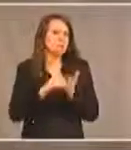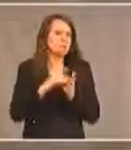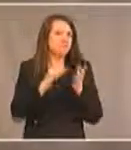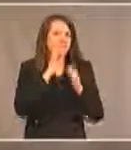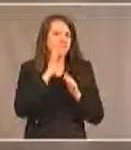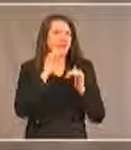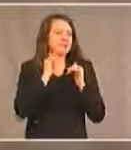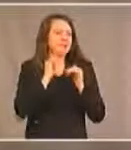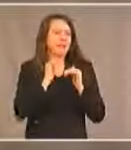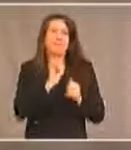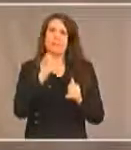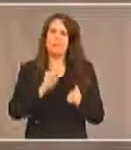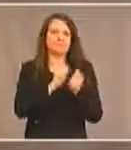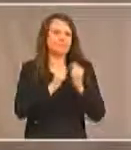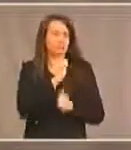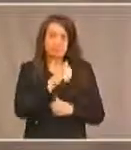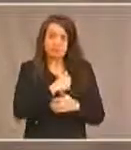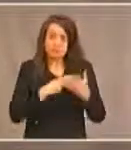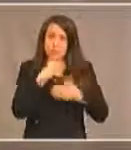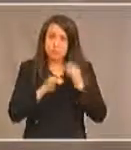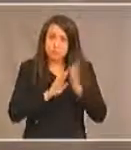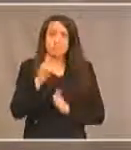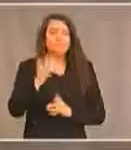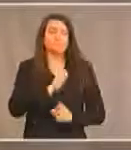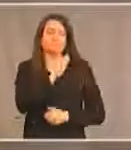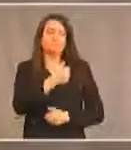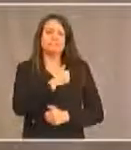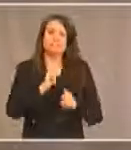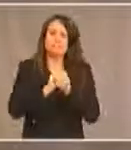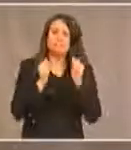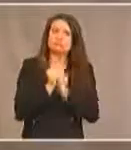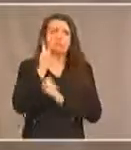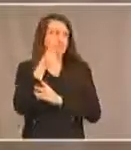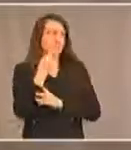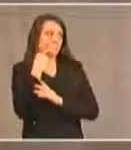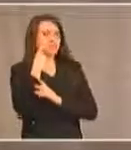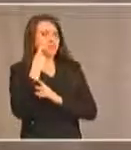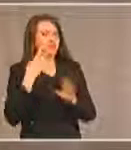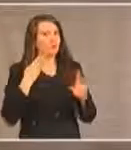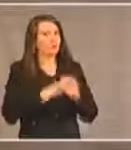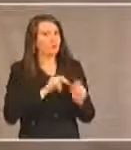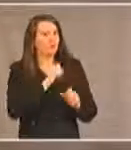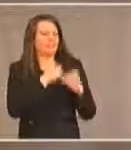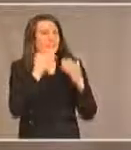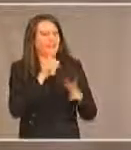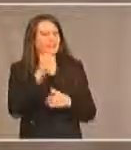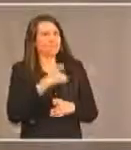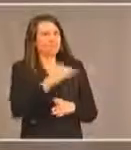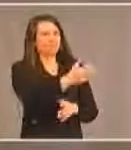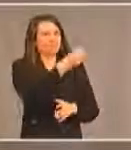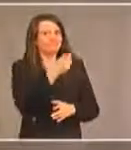pour améliorer les programmes. Il faut une mobilisation active des employeurs.'est une dimension très, très importante de cette